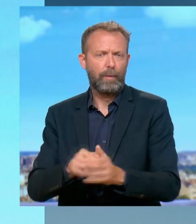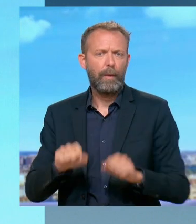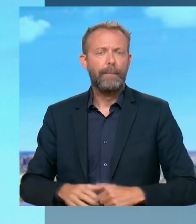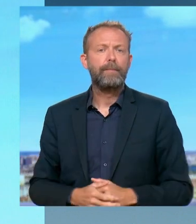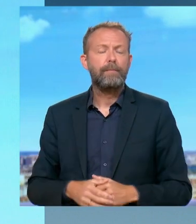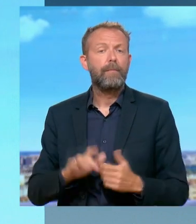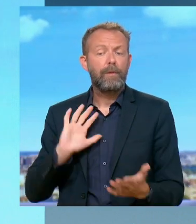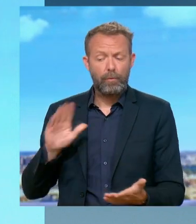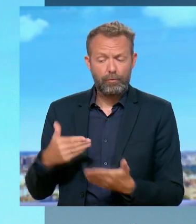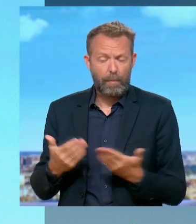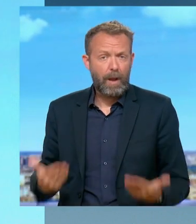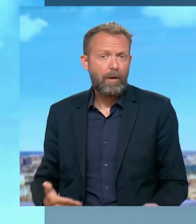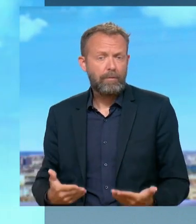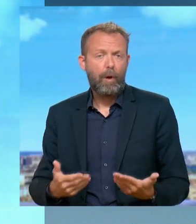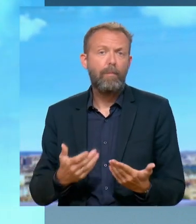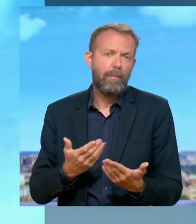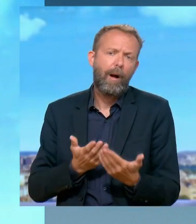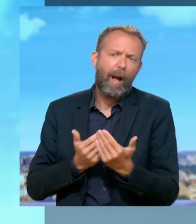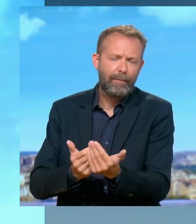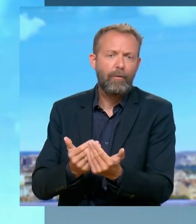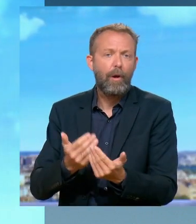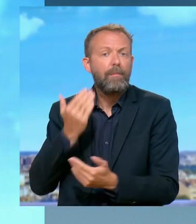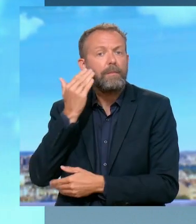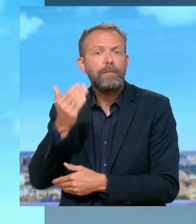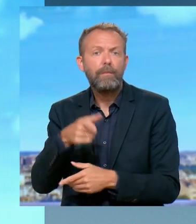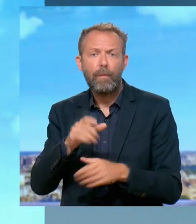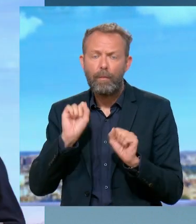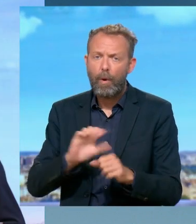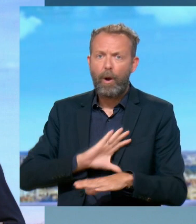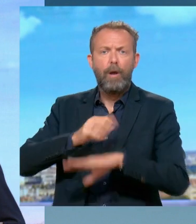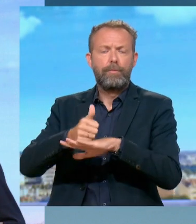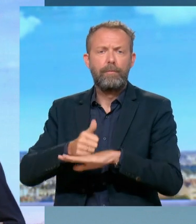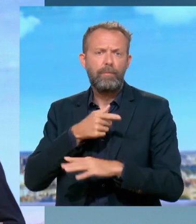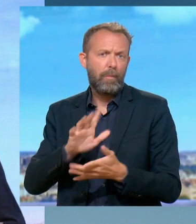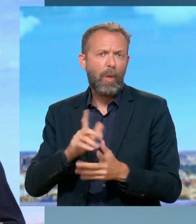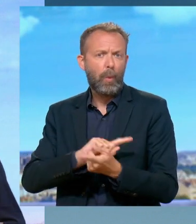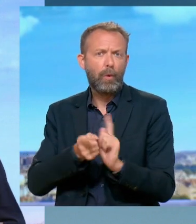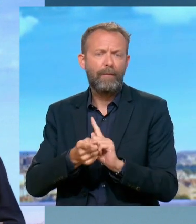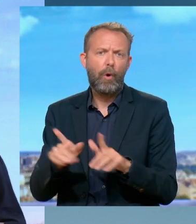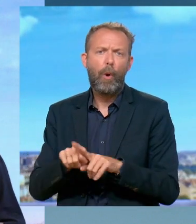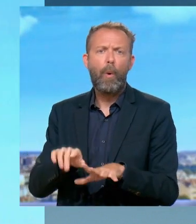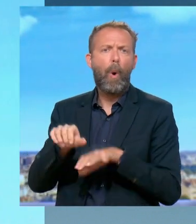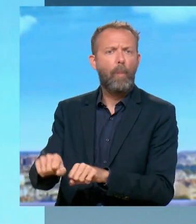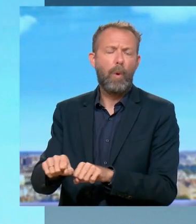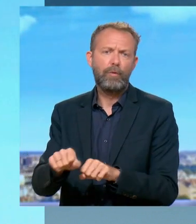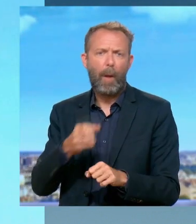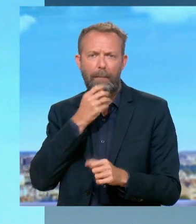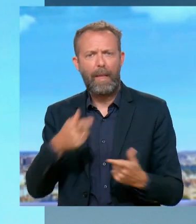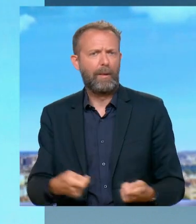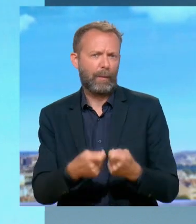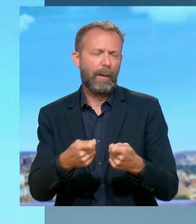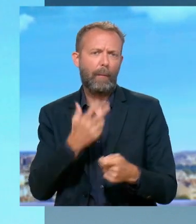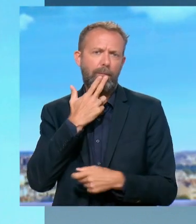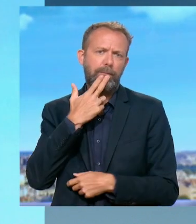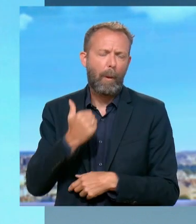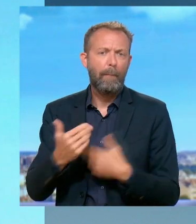jusqu'à présent, en attendant le cas échéant que vous accédez au pouvoir, vous'êtes pas en train de devenir les opposants bien élevés au gouvernement par rapport